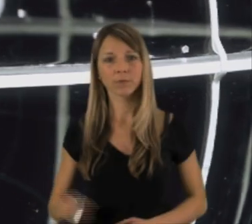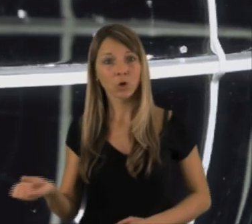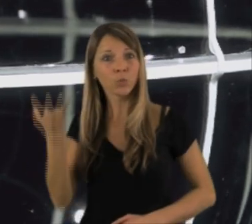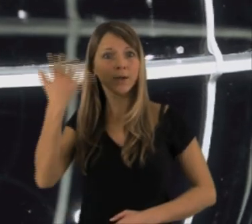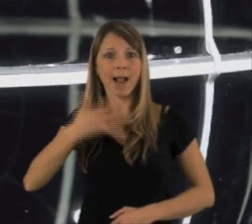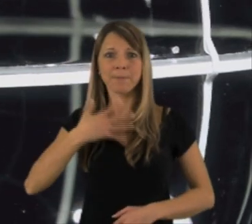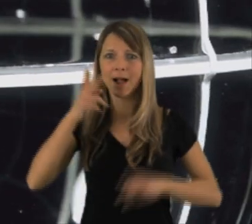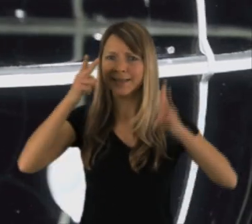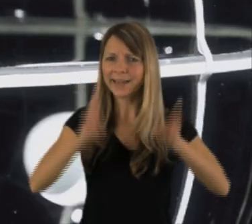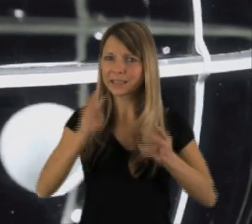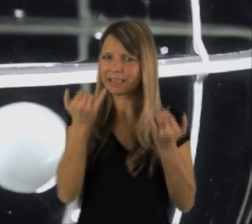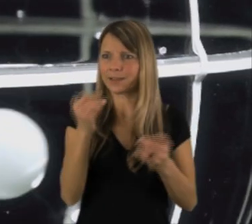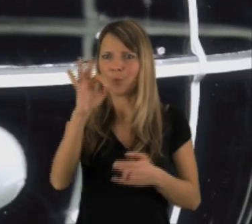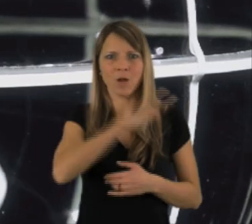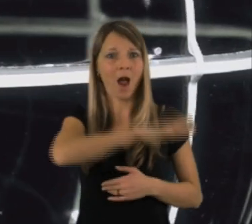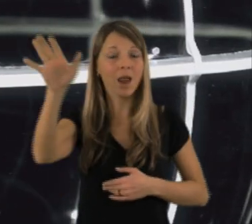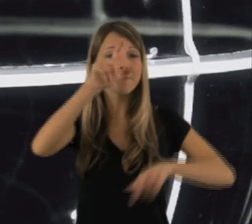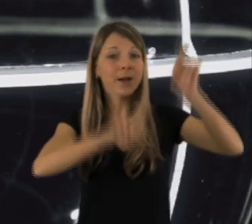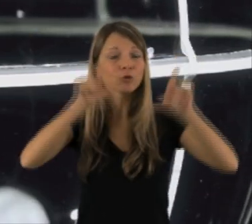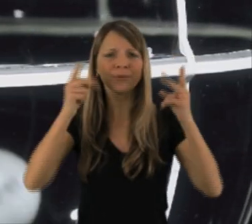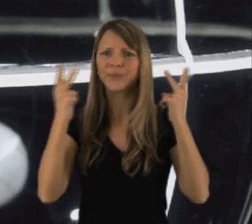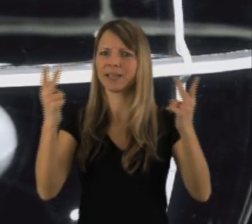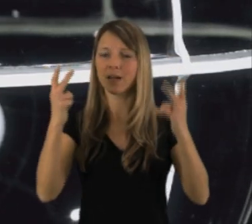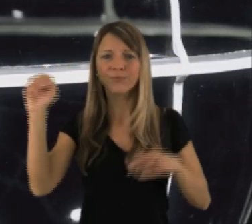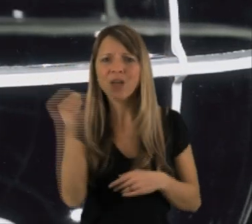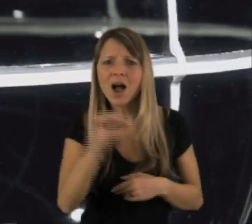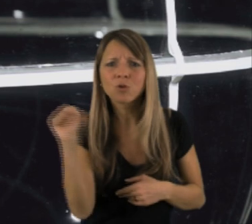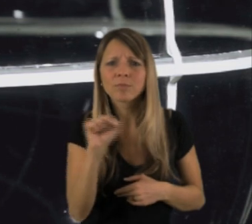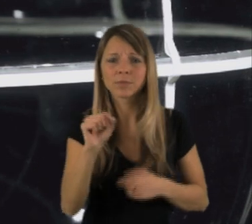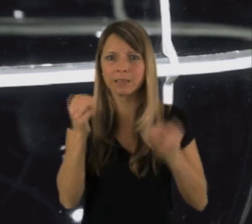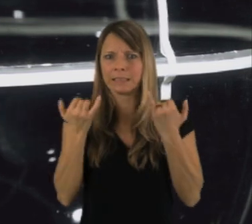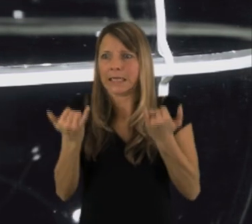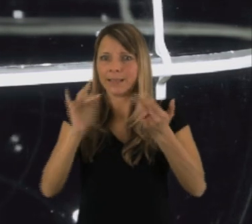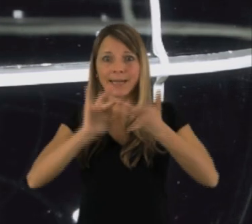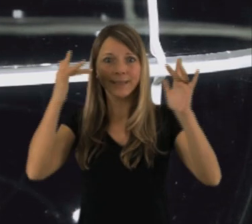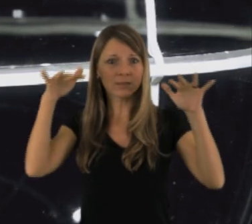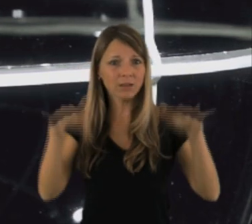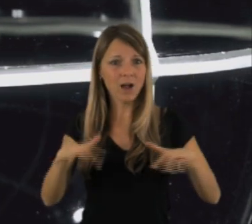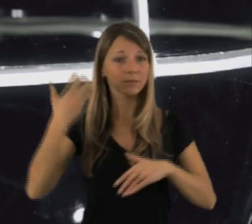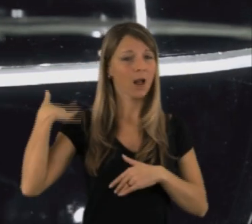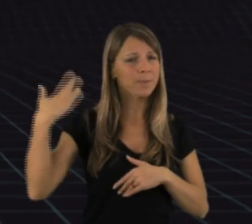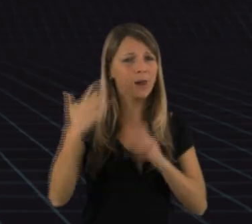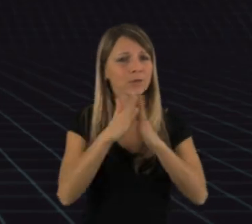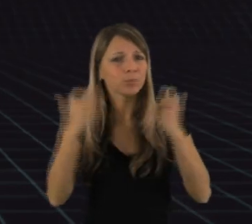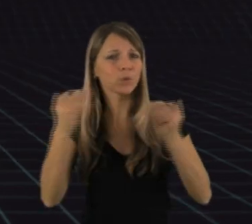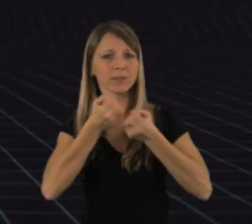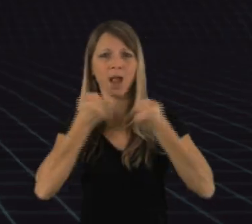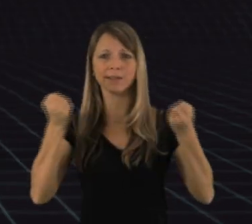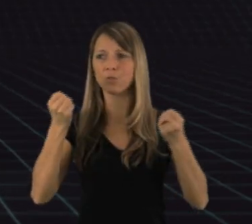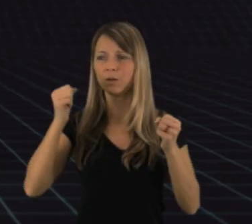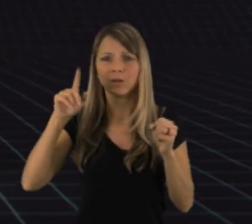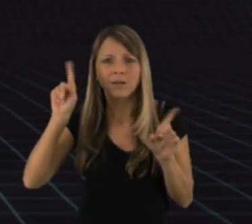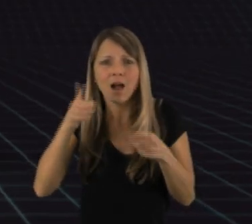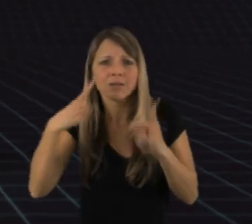einem Gebiet geworden, das auf einmal alle Menschen angeht. Warum? Das Internet ist nicht nur ein neues Medium